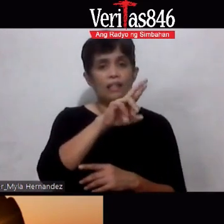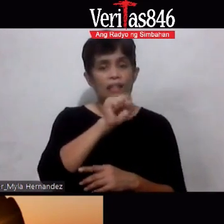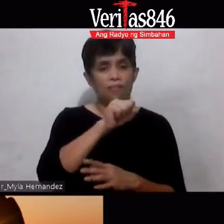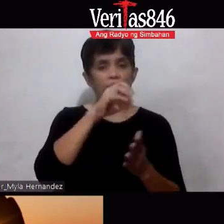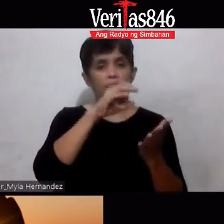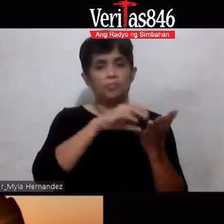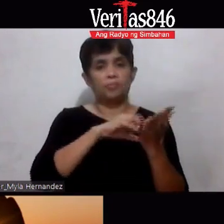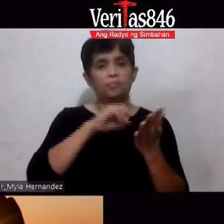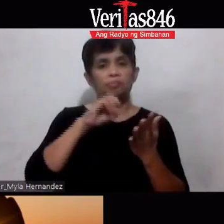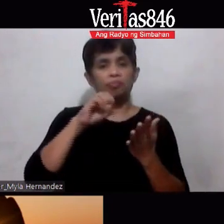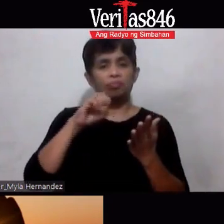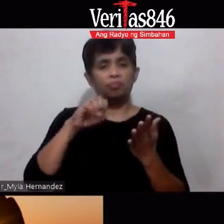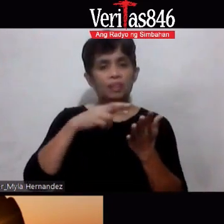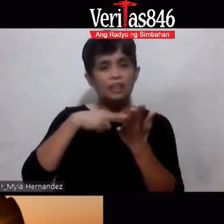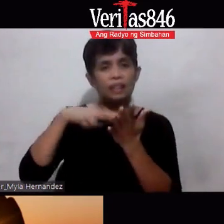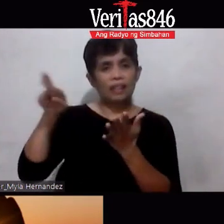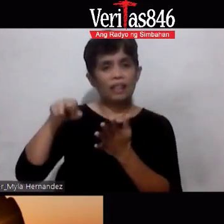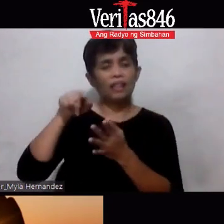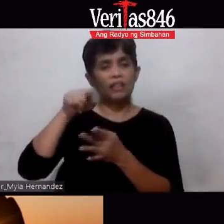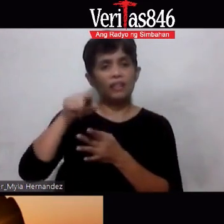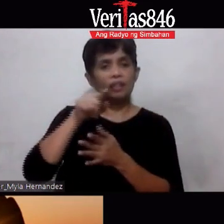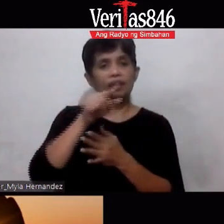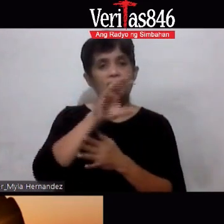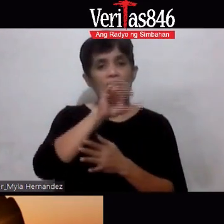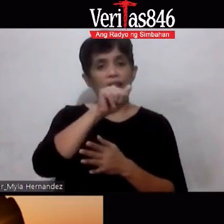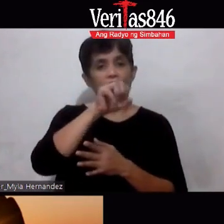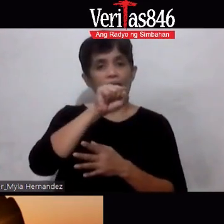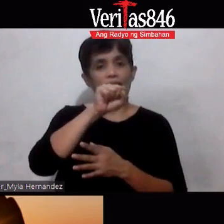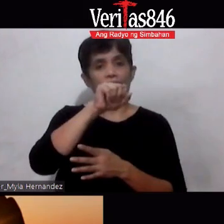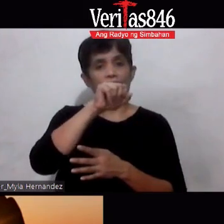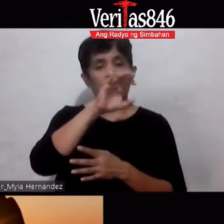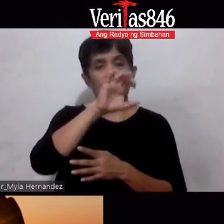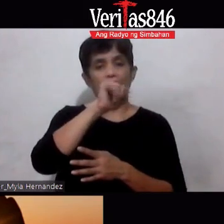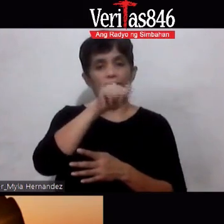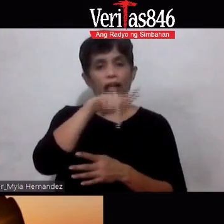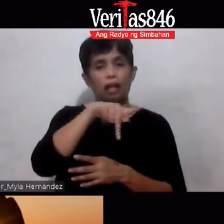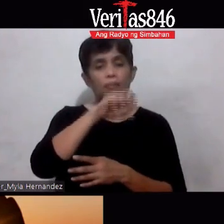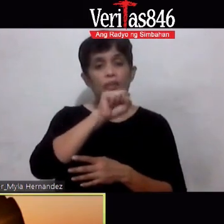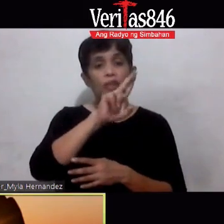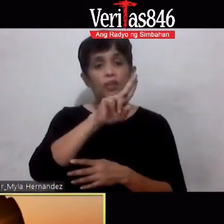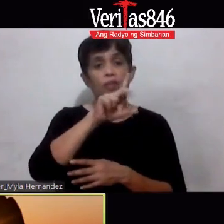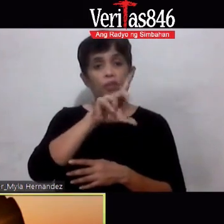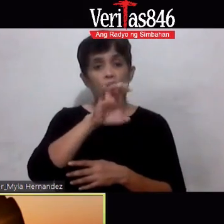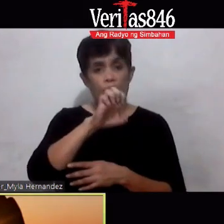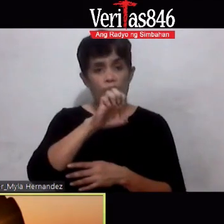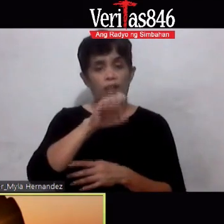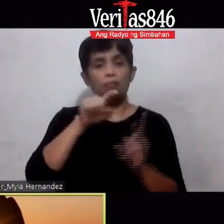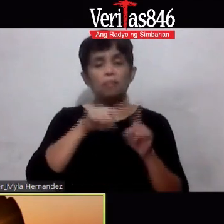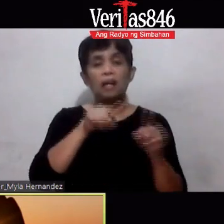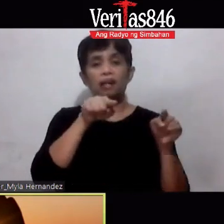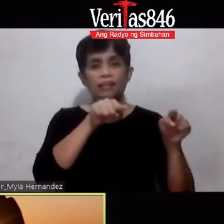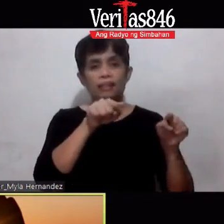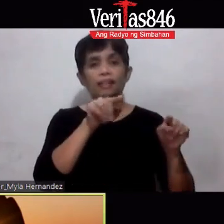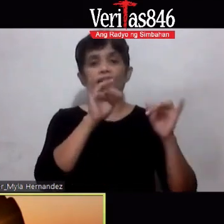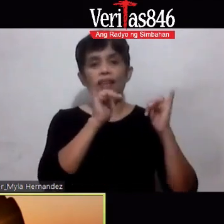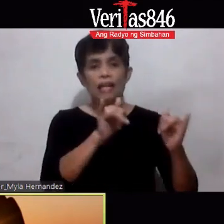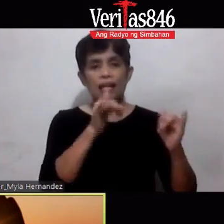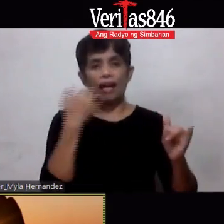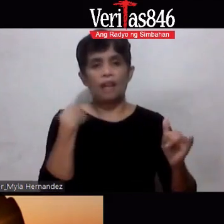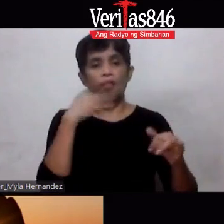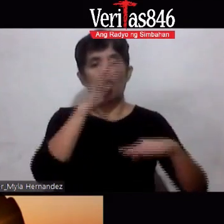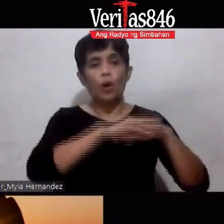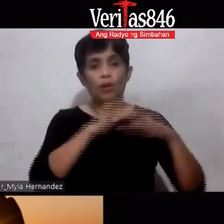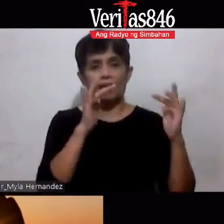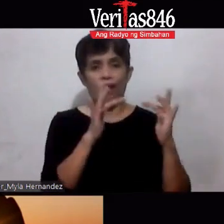nila sa shelf yung mga capsules ngunit they maintained it online then they maintained it online alam mo